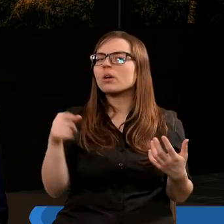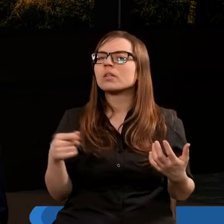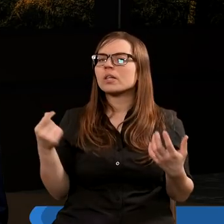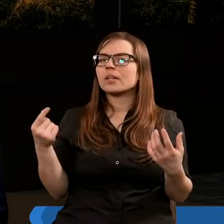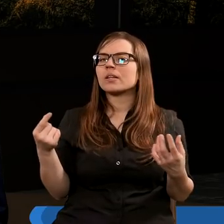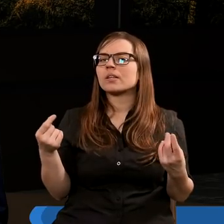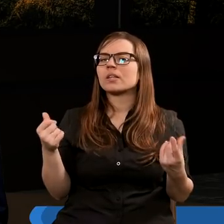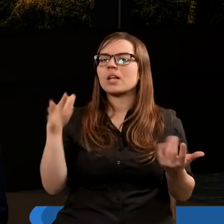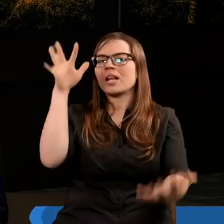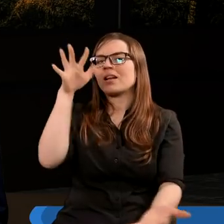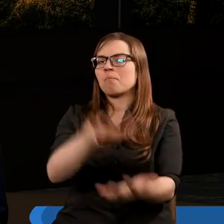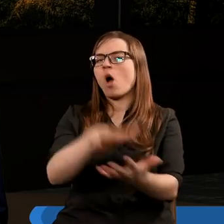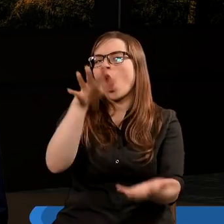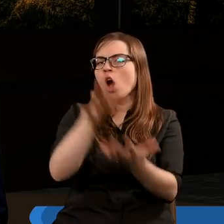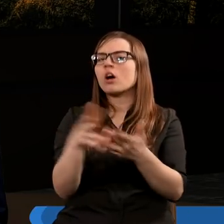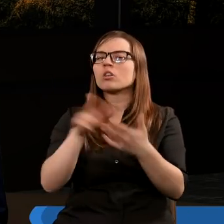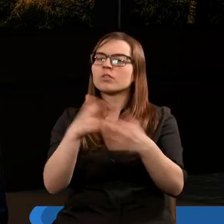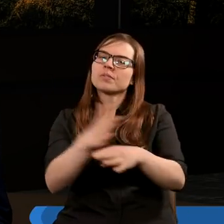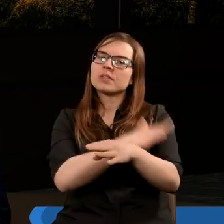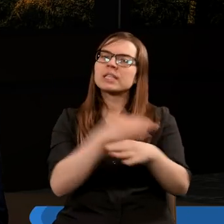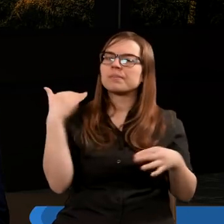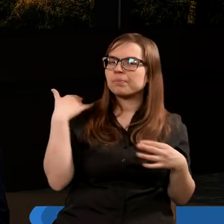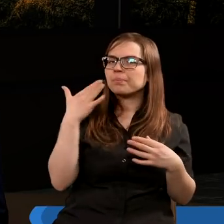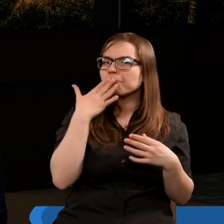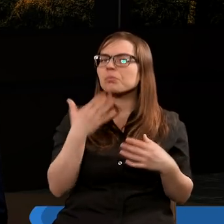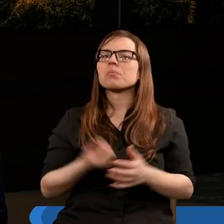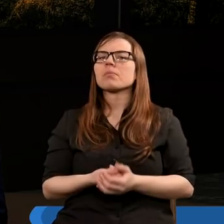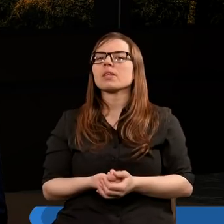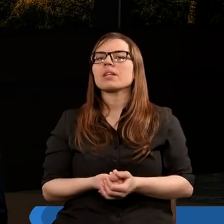że smok, o którym czytamy wcześniej, który tutaj